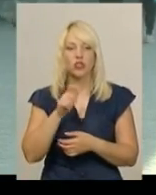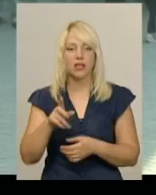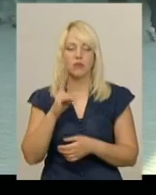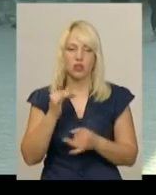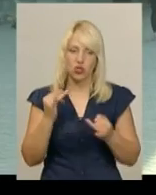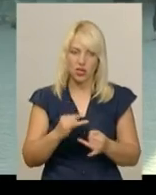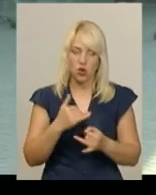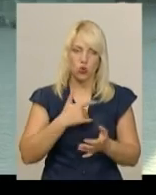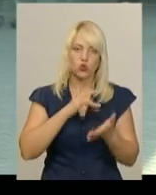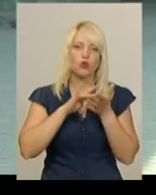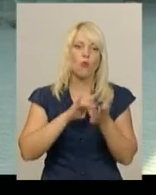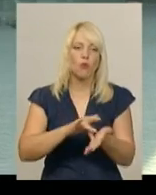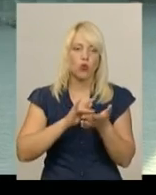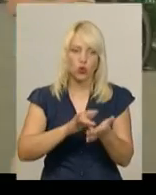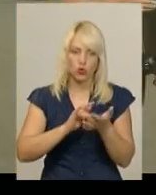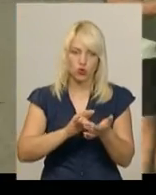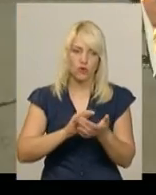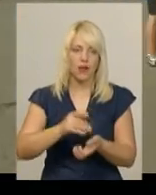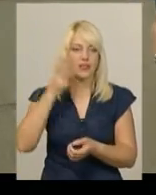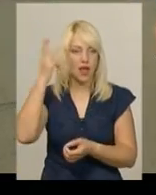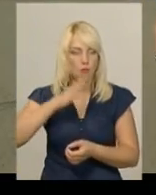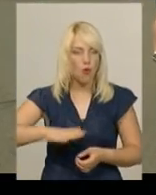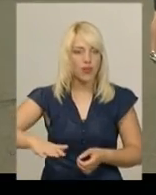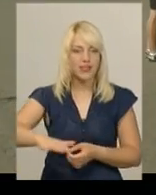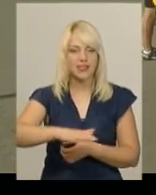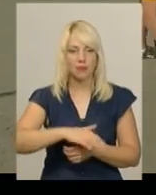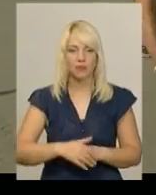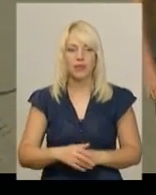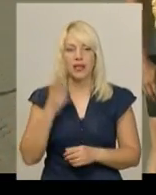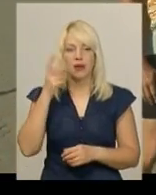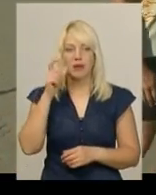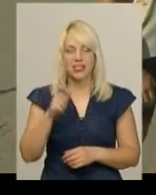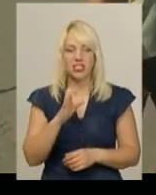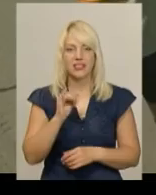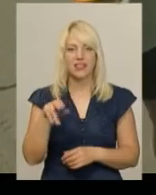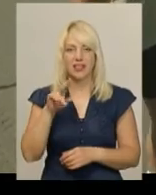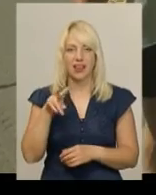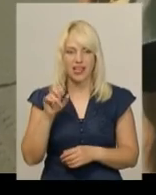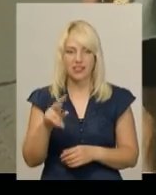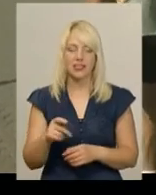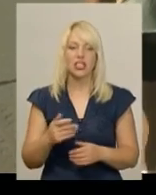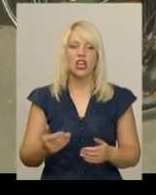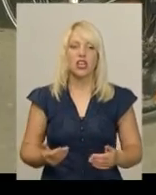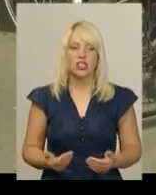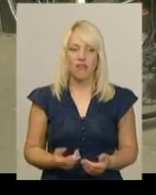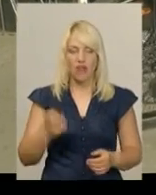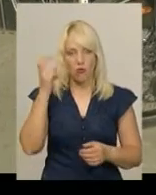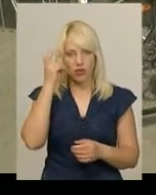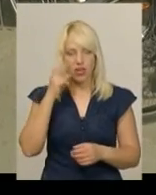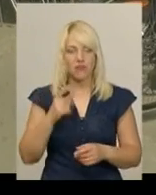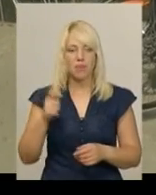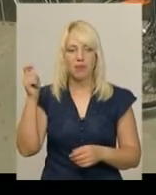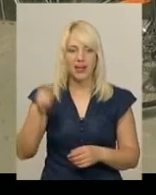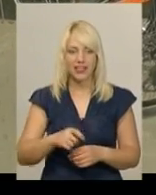подорожувати подільським краєм. Хмельничанин Руслан Седлицький наразі живе у Києві. Приїхав на велотур. Періодично з